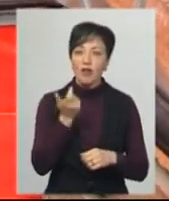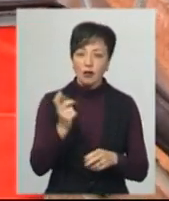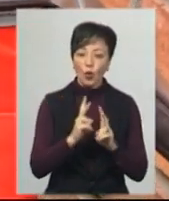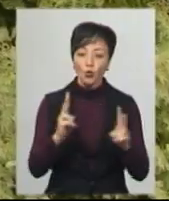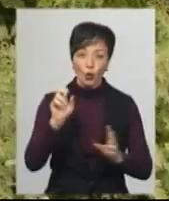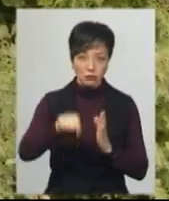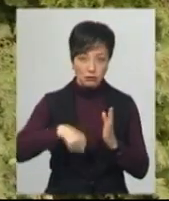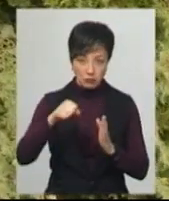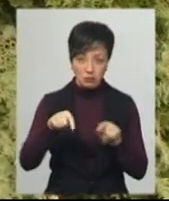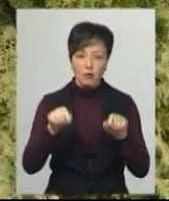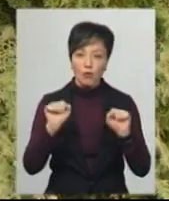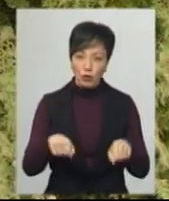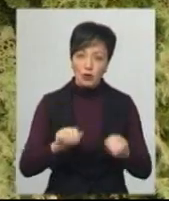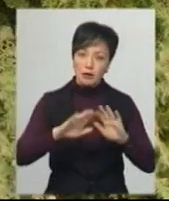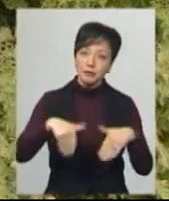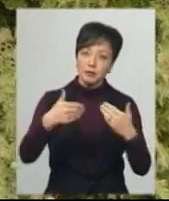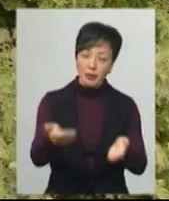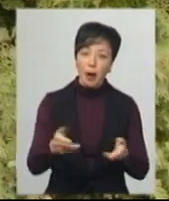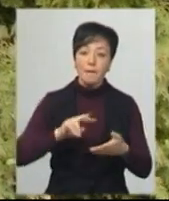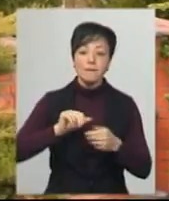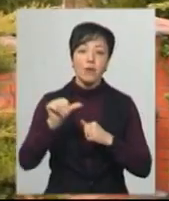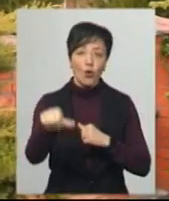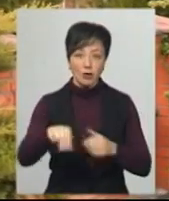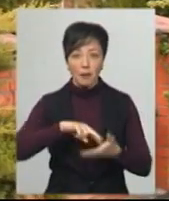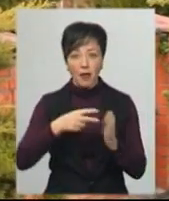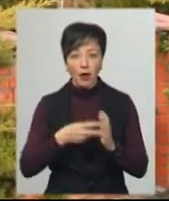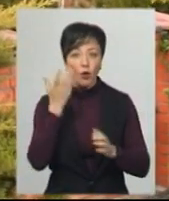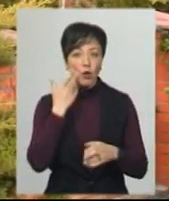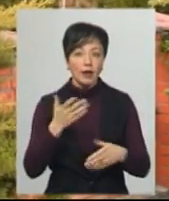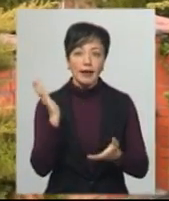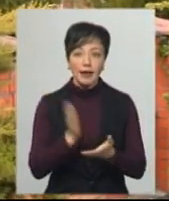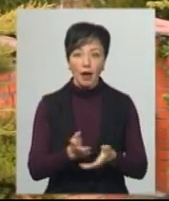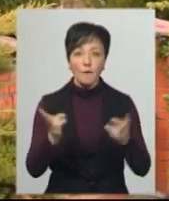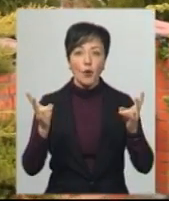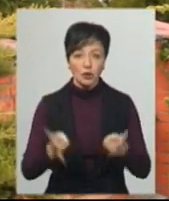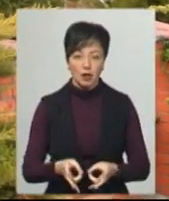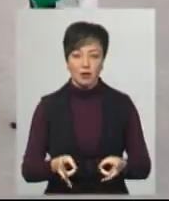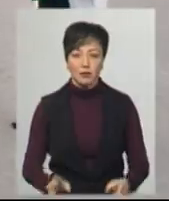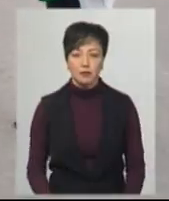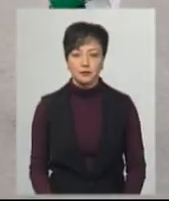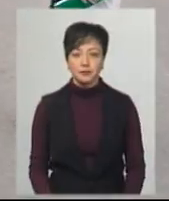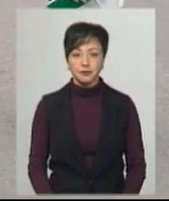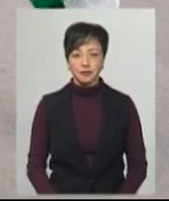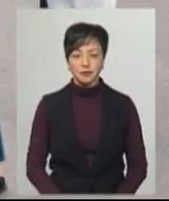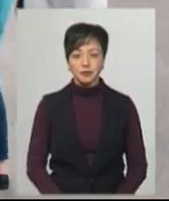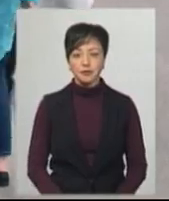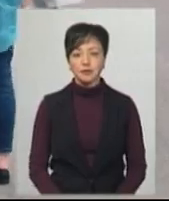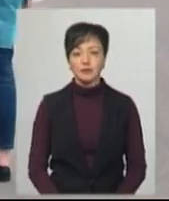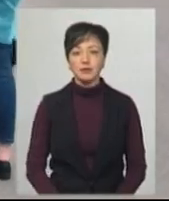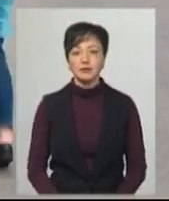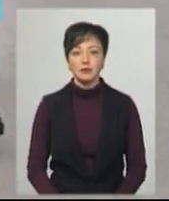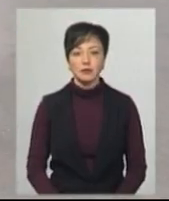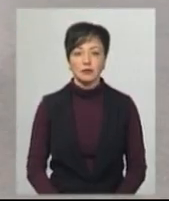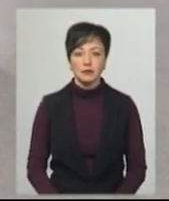утримувачі колодязів можуть ініціювати позапланою перевірки, коли в тому є потреба. Сітлана Поробок, Юрій Чорний, Іван Мовчан, Олександр Горішевський. Новини на